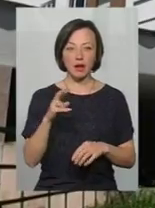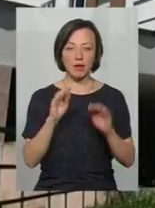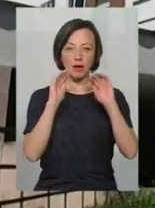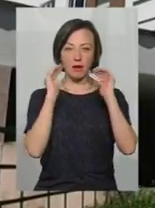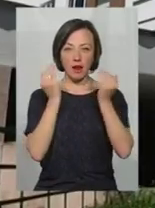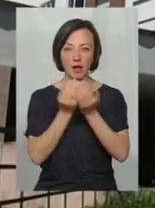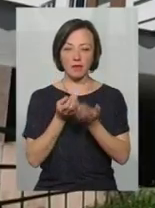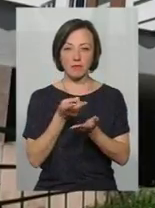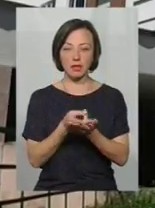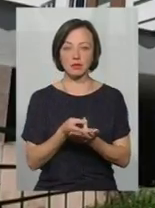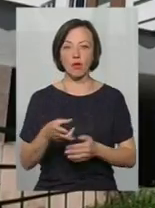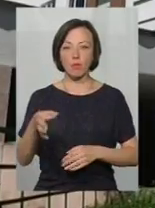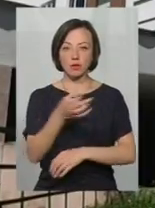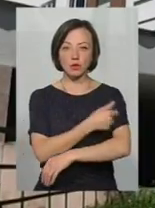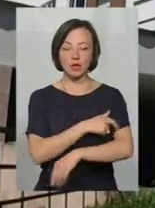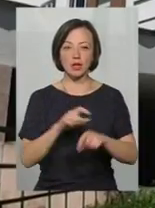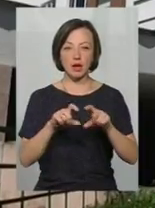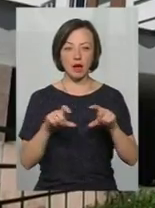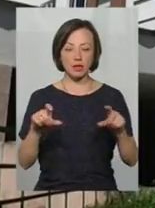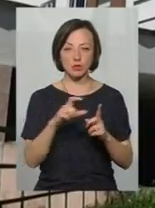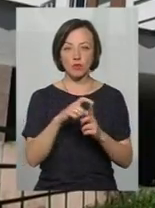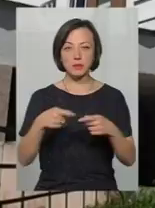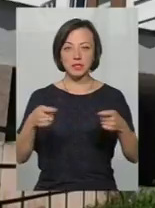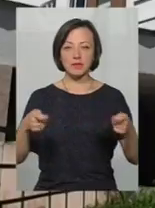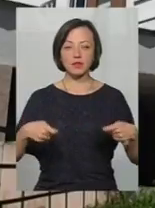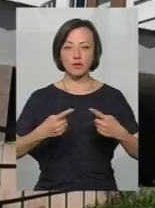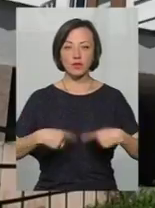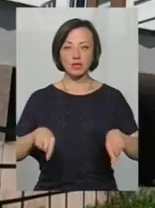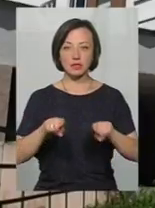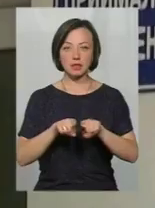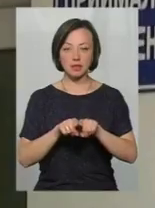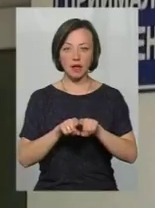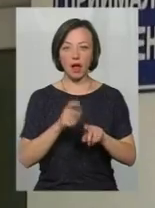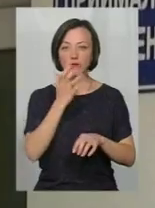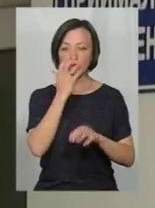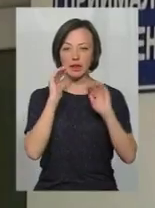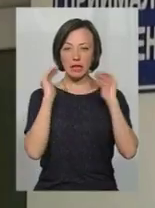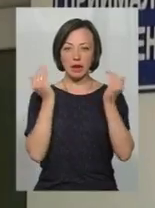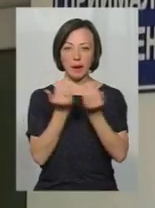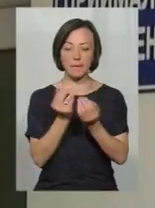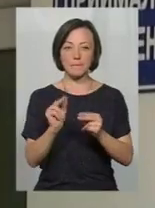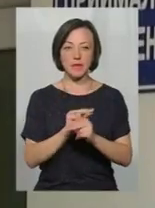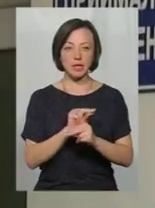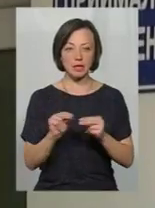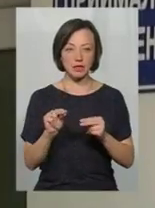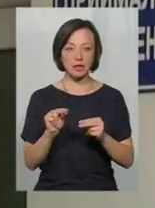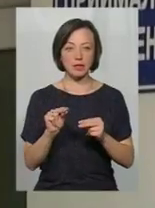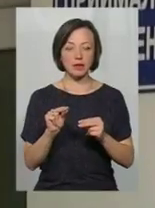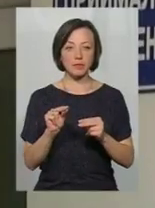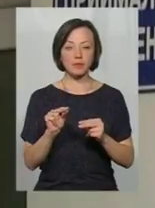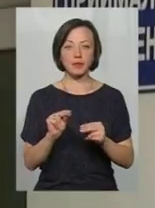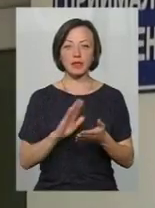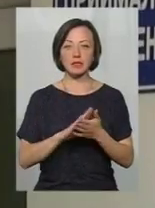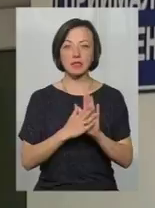реанімації Хмельницької обласної лікарні. За словами завідувачого відділення анестезіології та інтенсивної терапії Костянтина Карнауха,